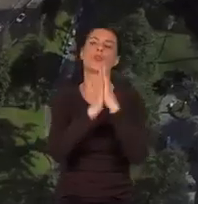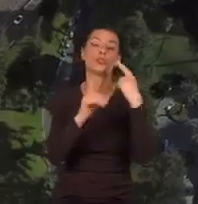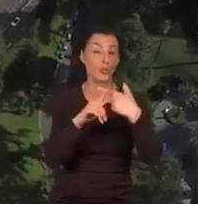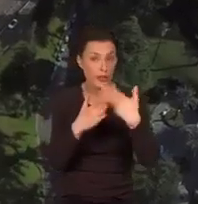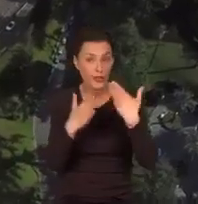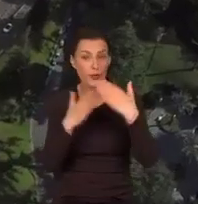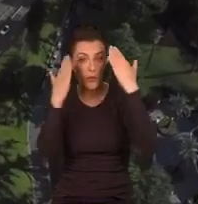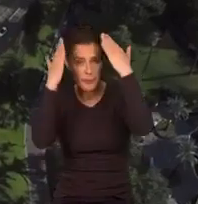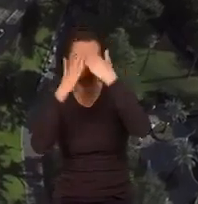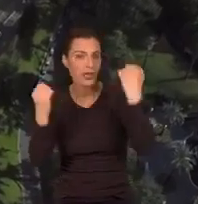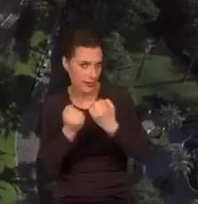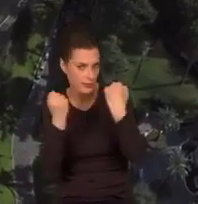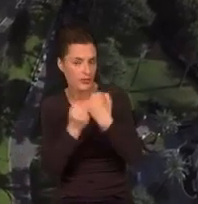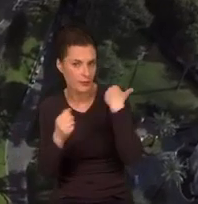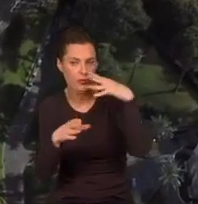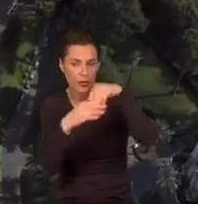w to angażowali.